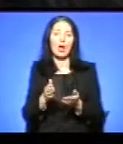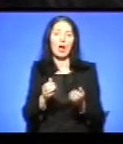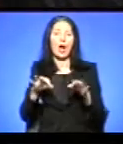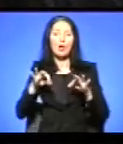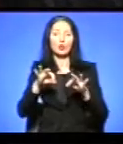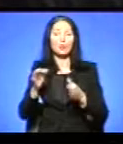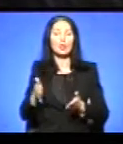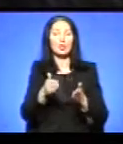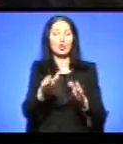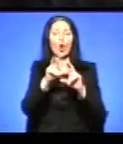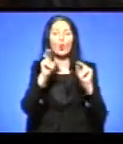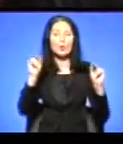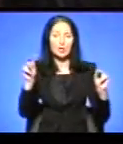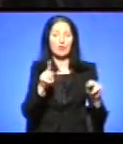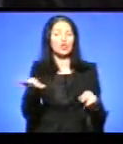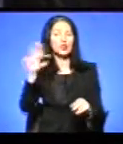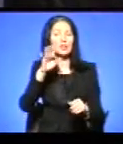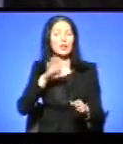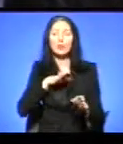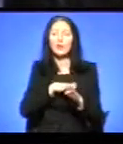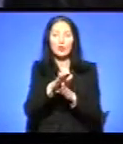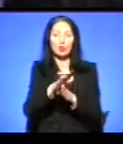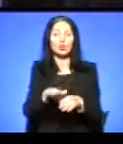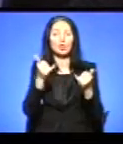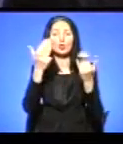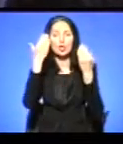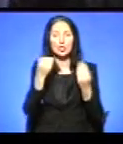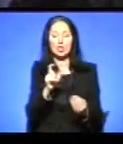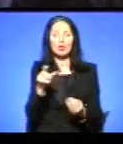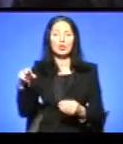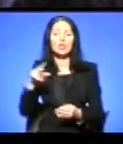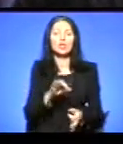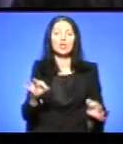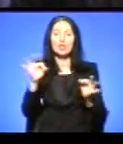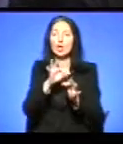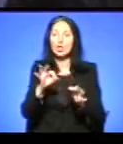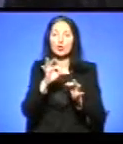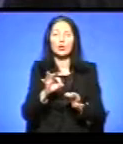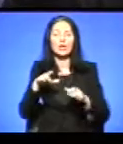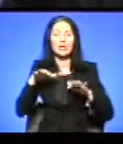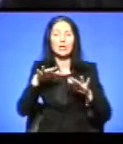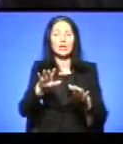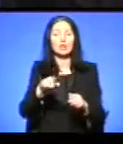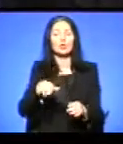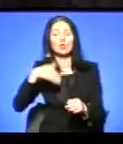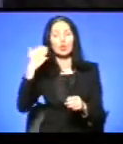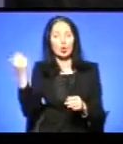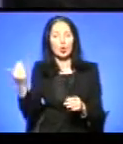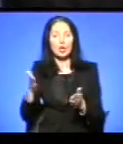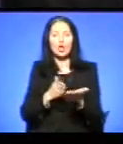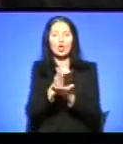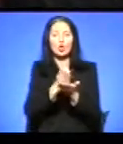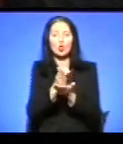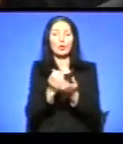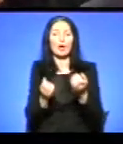буде зроблено. На сьогоднішній день люди вийшли, тому що ніяких дій з боку служби автомобільних доріг немає.